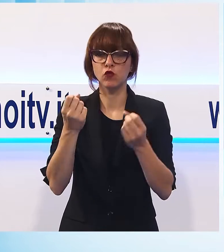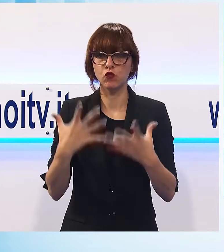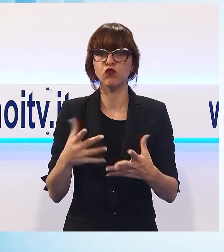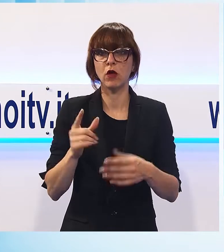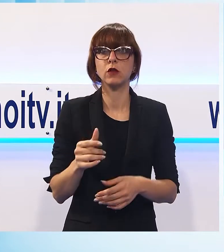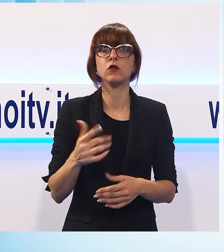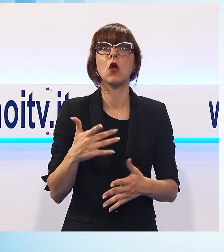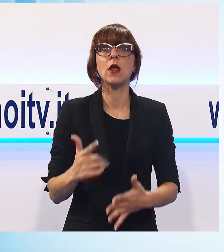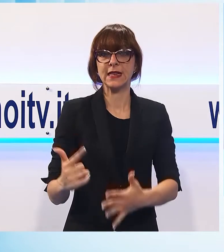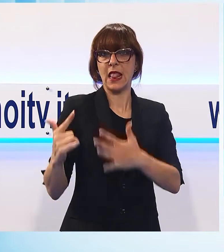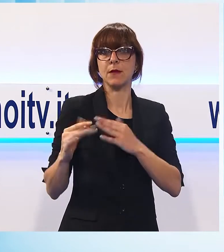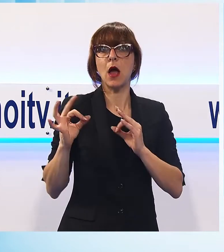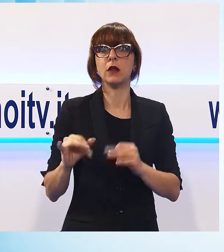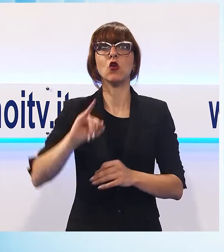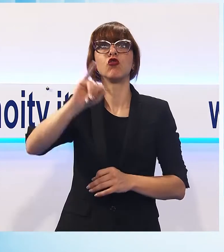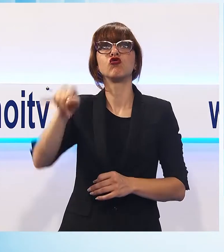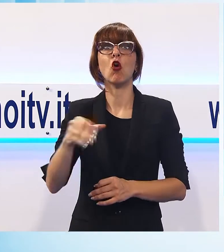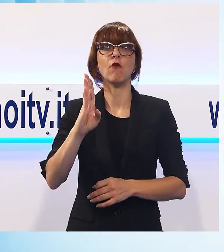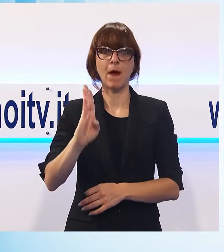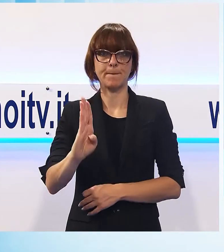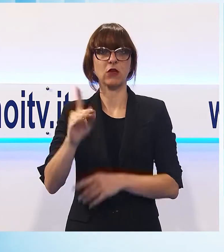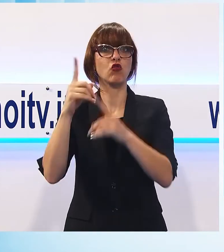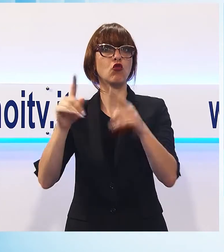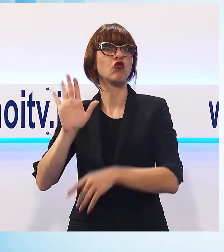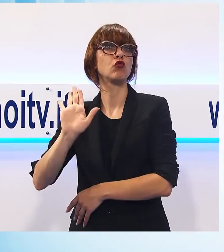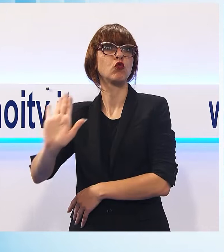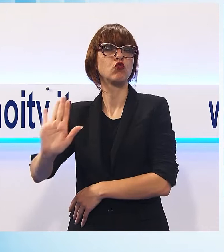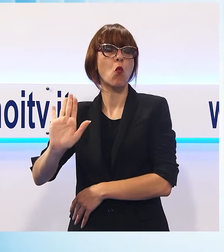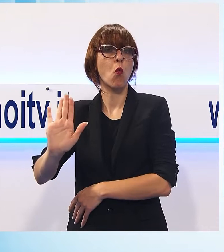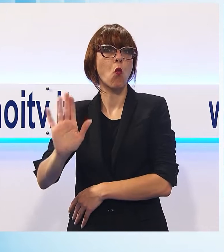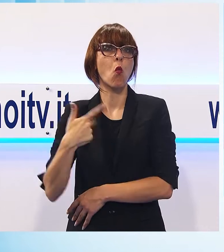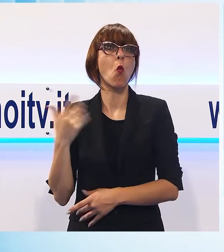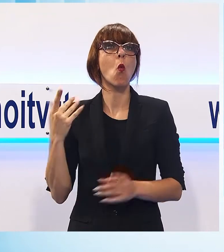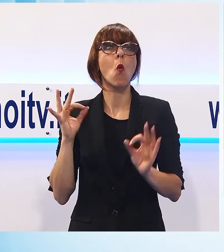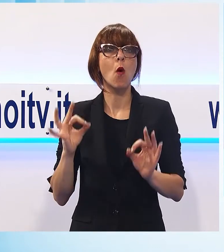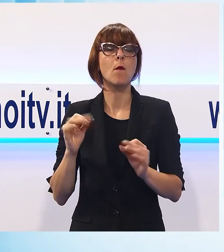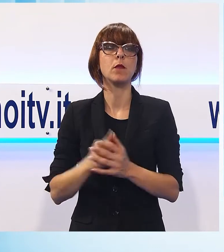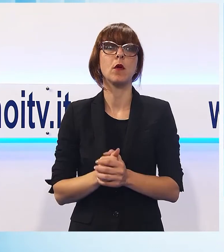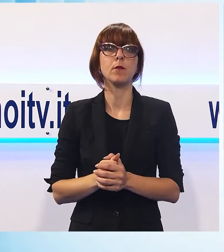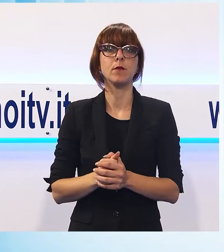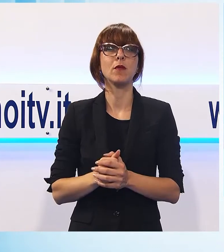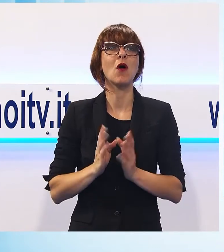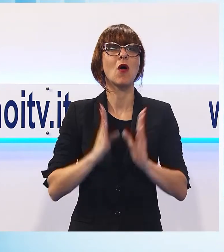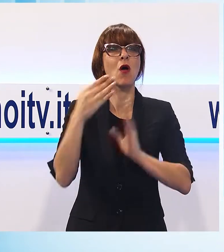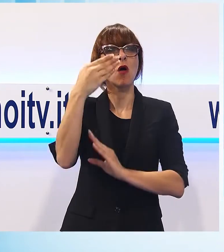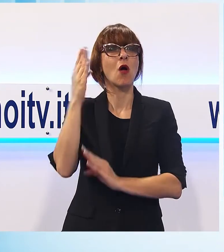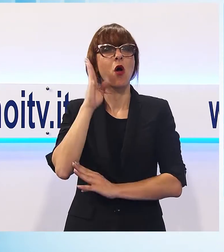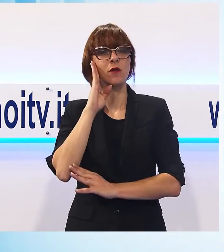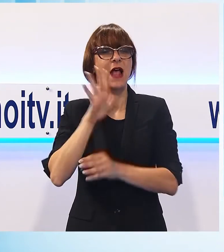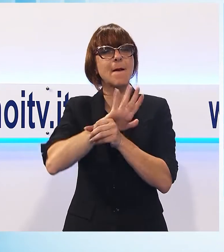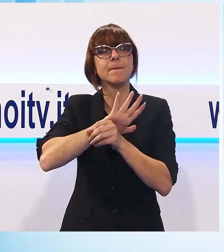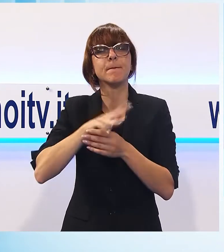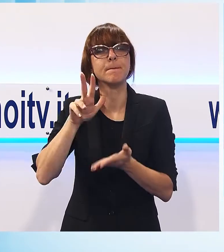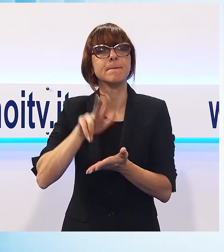Beach. In pratica la scorsa settimana c'è stato quasi il tutto esaurito per la prima data e ci sono tantissime prenotazioni